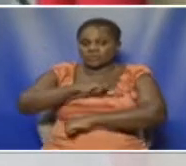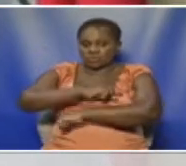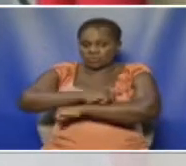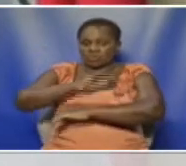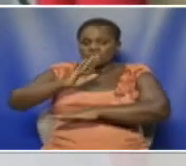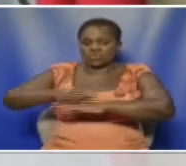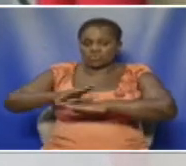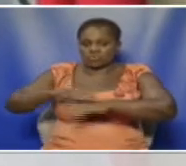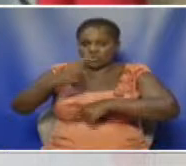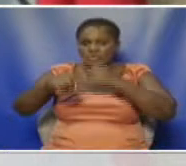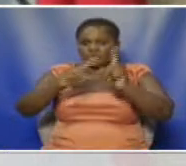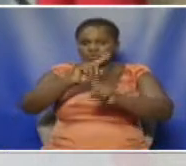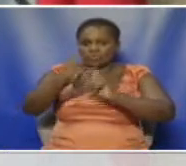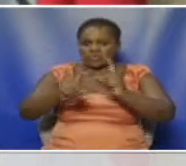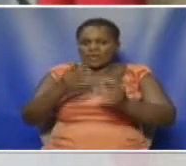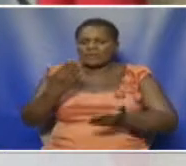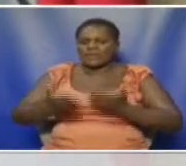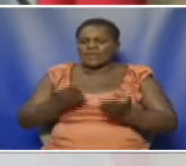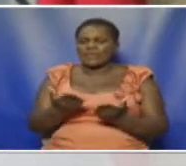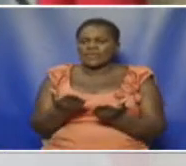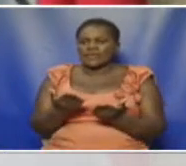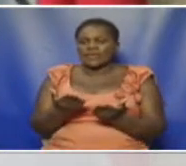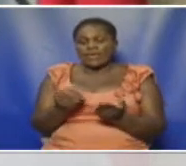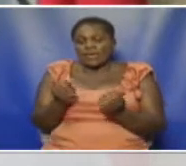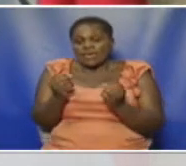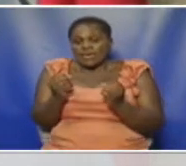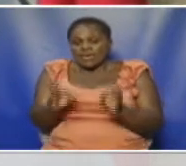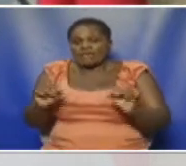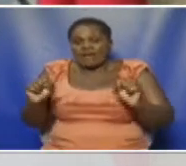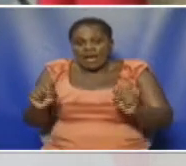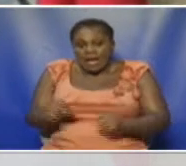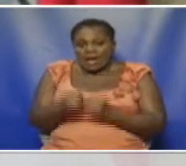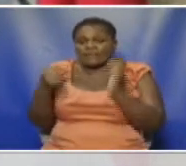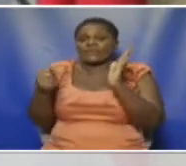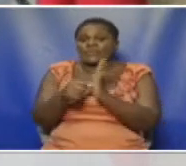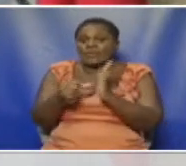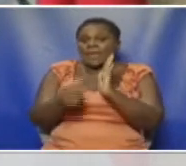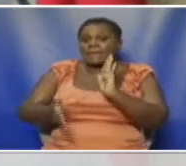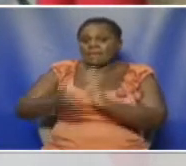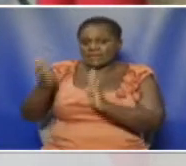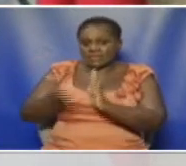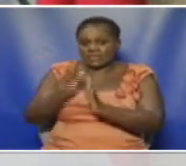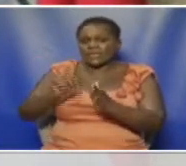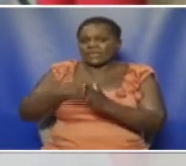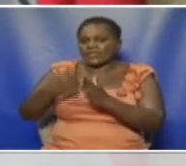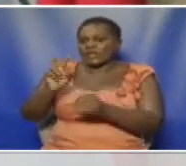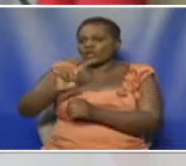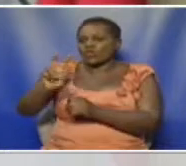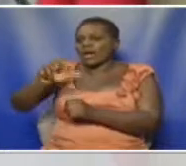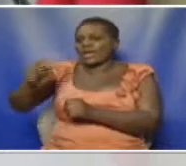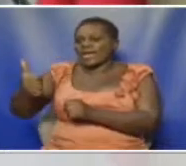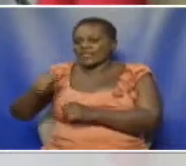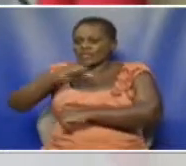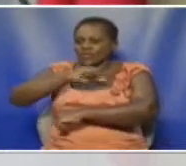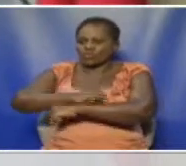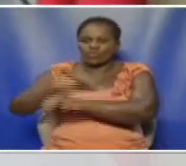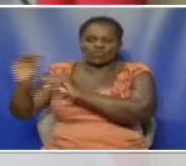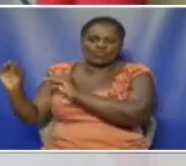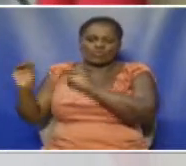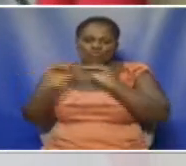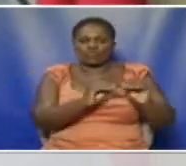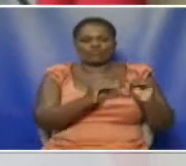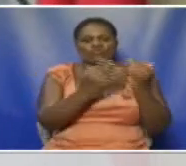pale Labda Kama kutatokea Jambo la ziada Basi tuta Jadiliana na